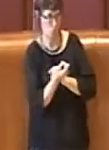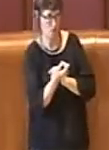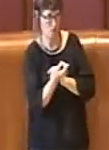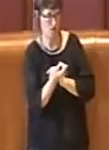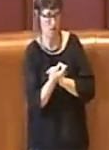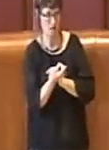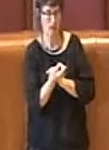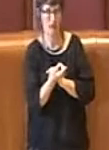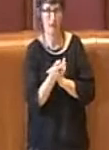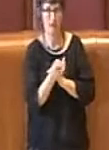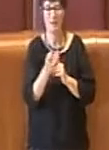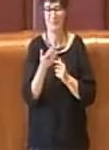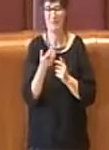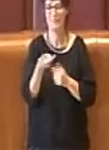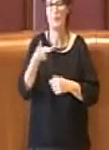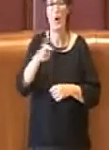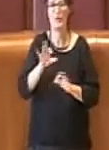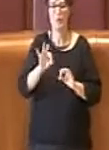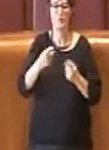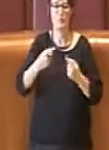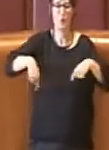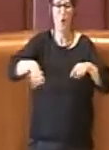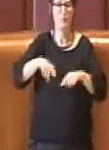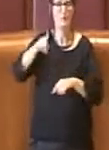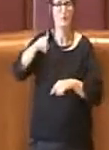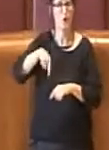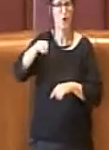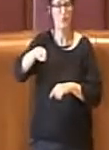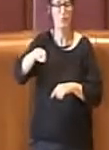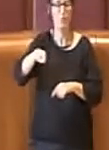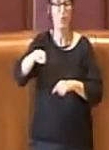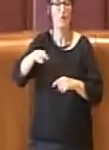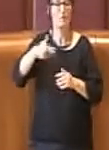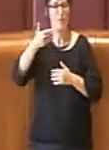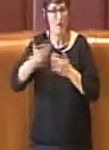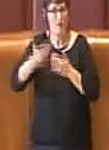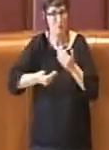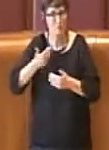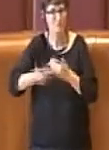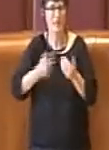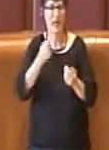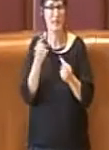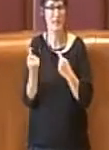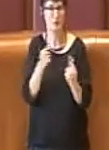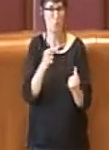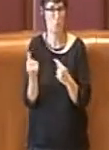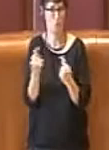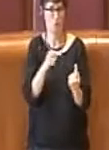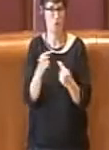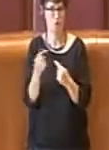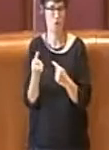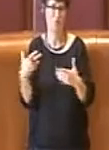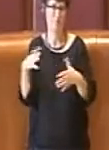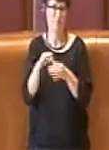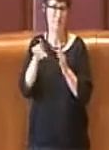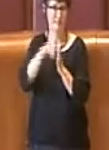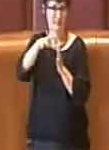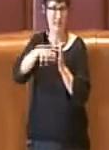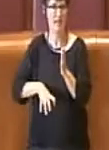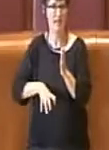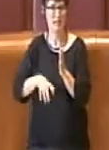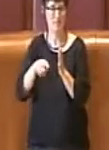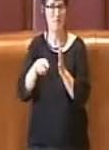per cui anche la commissione ha portato avanti la discussione di questa delibera